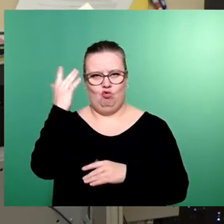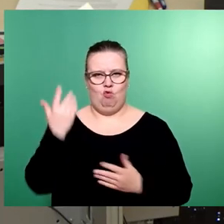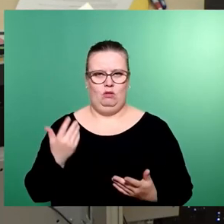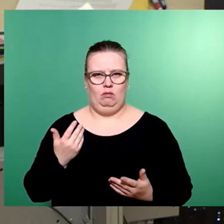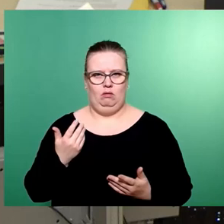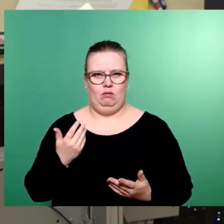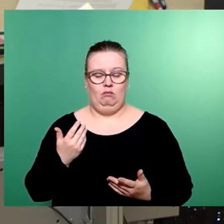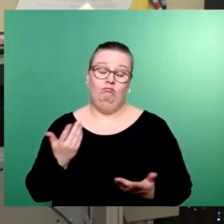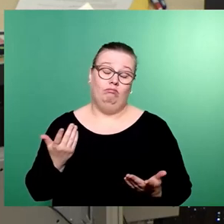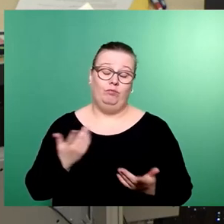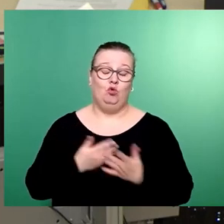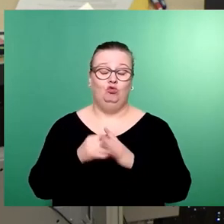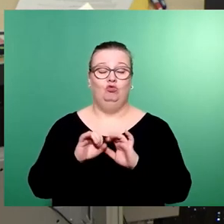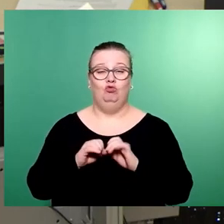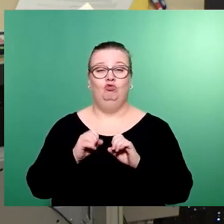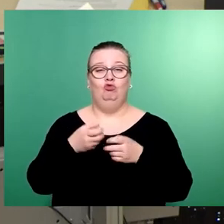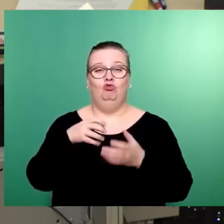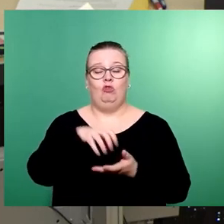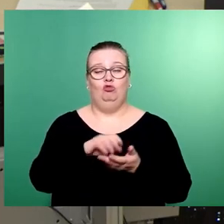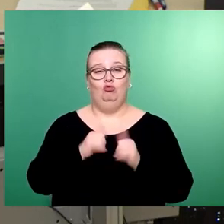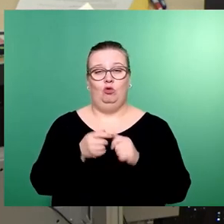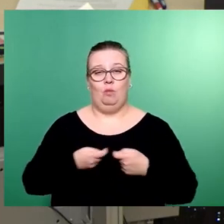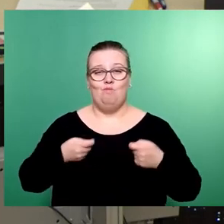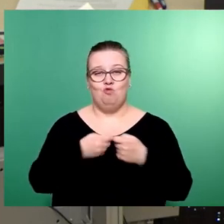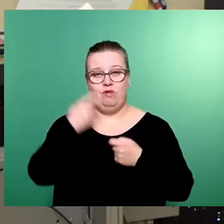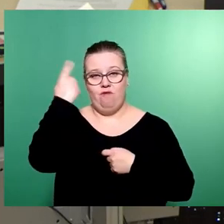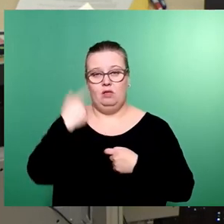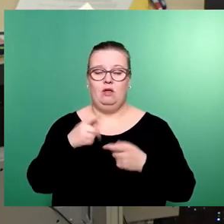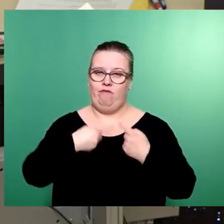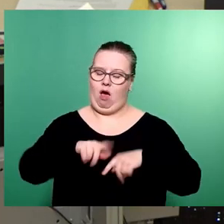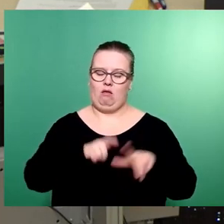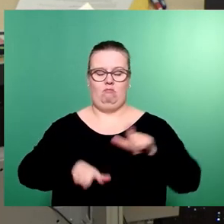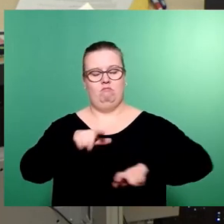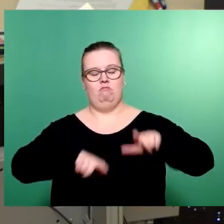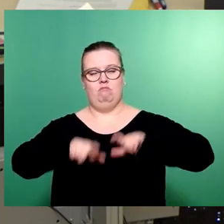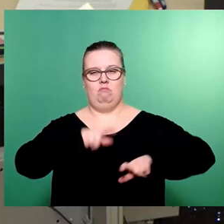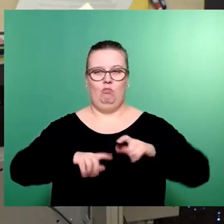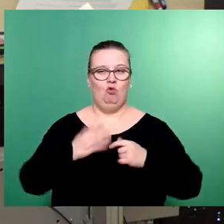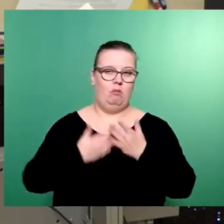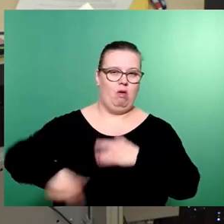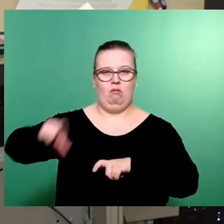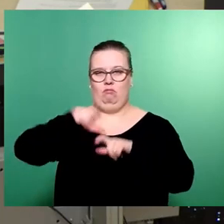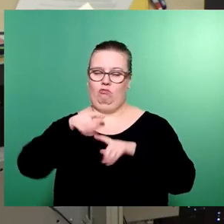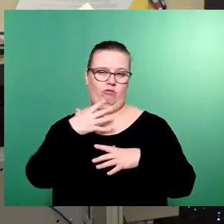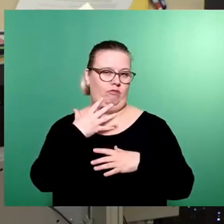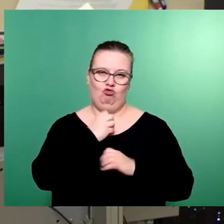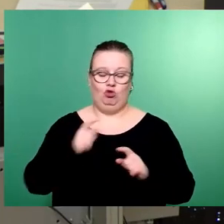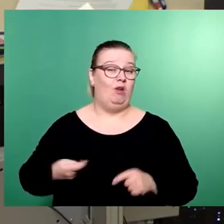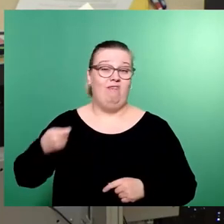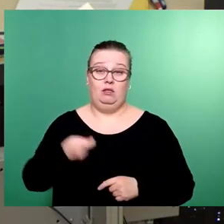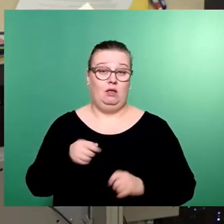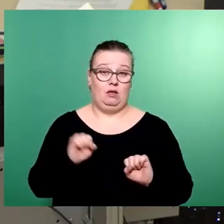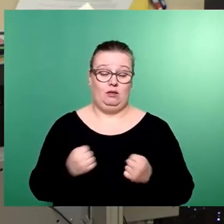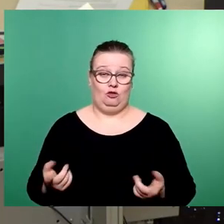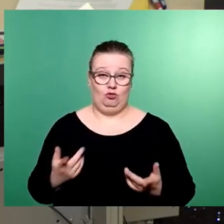vom Stadtsportbund wissen wir, dass die Vereine dagegen Sturm laufen und eine weitere Erhöhung nicht finanzieren können. Die